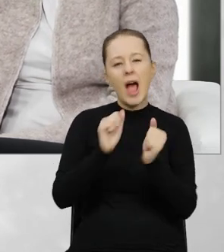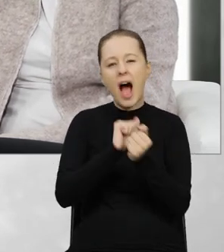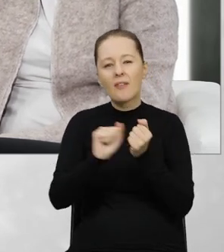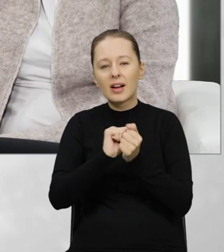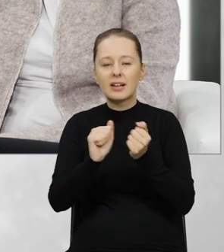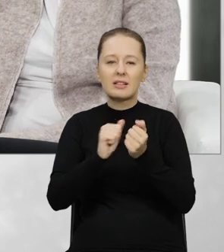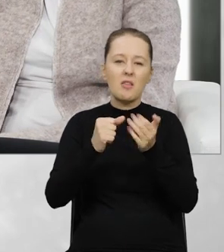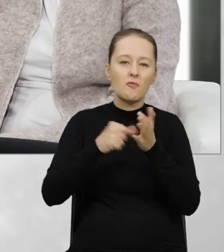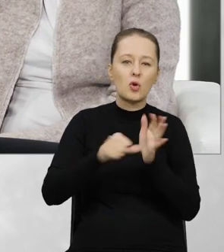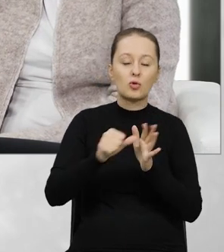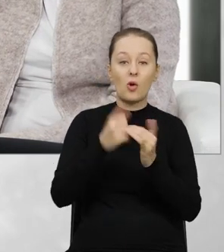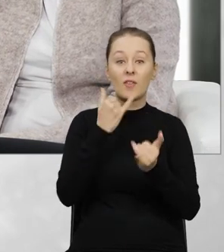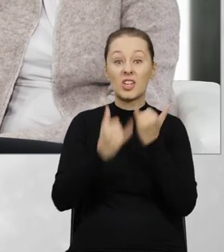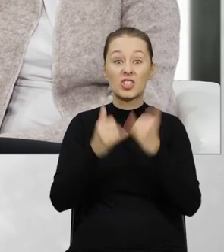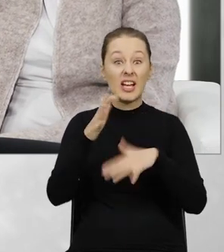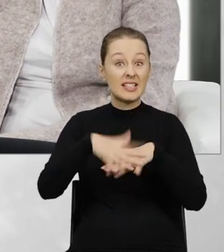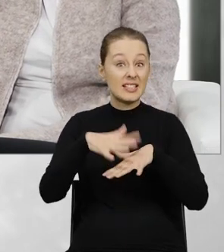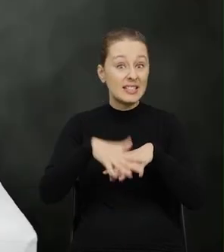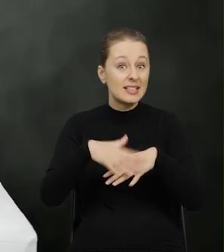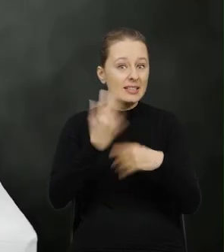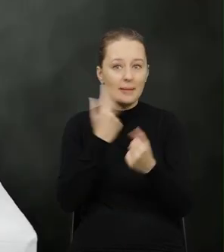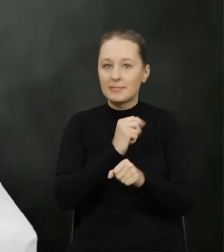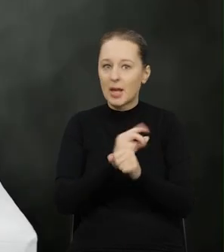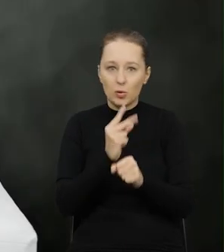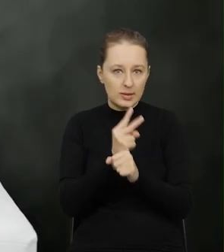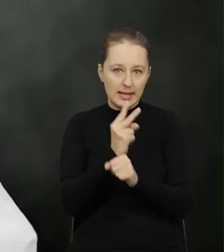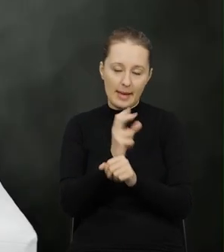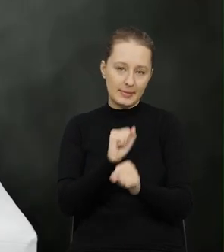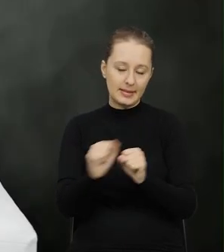przypadku niedostępności systemu.